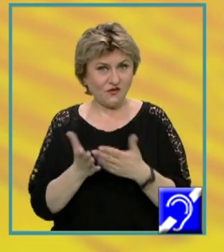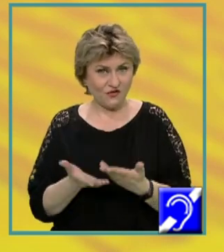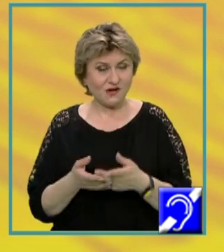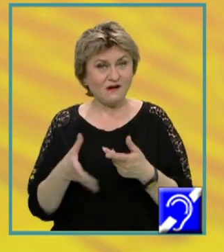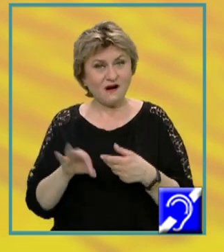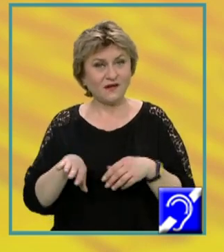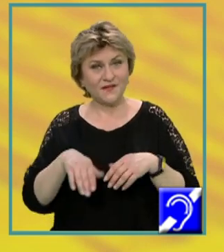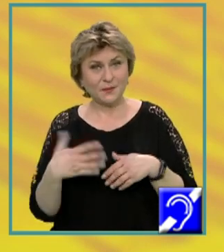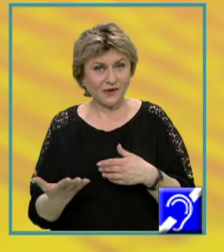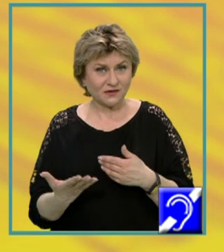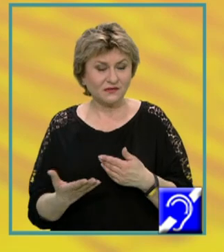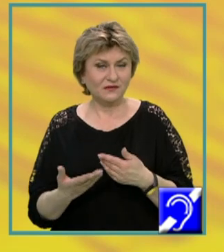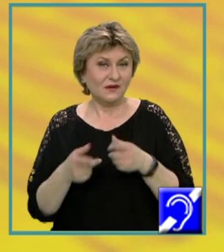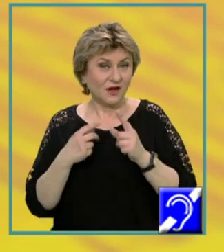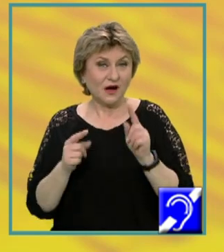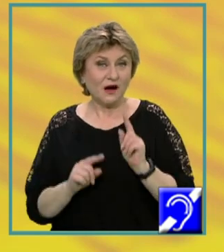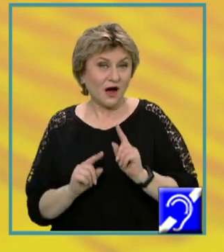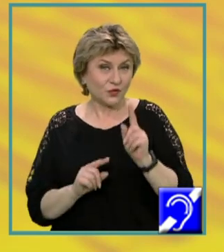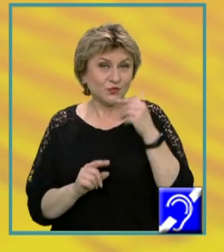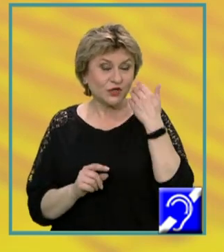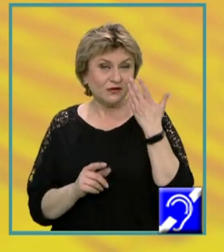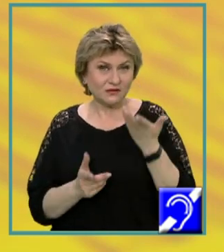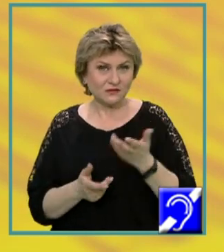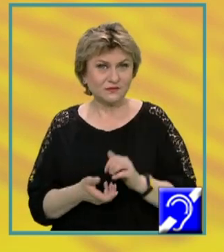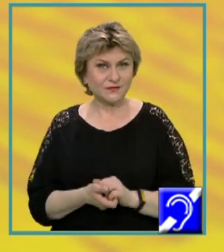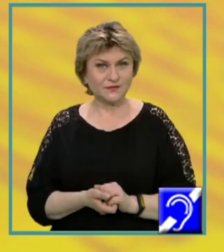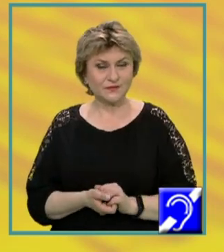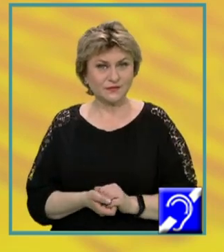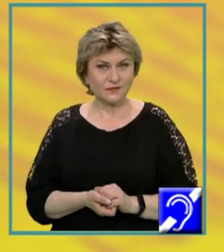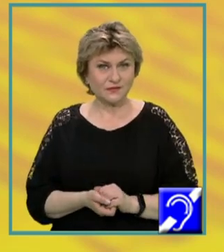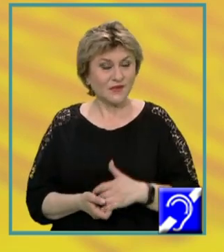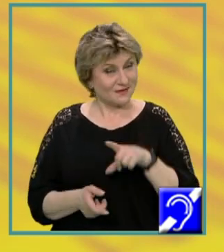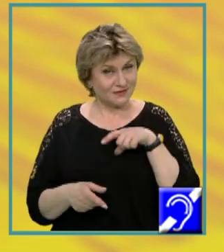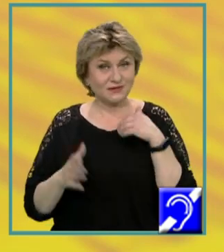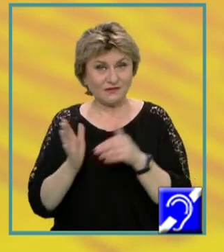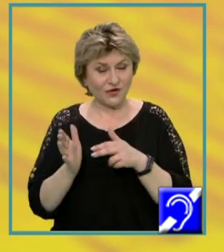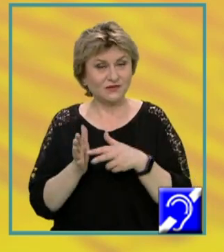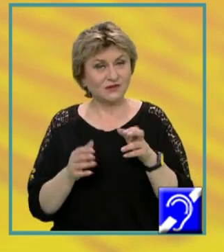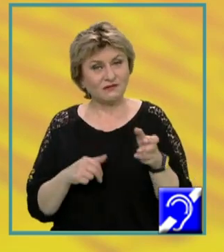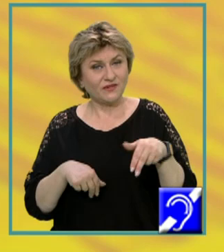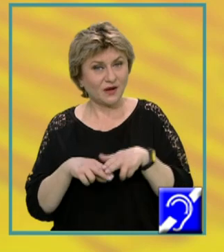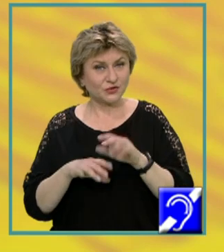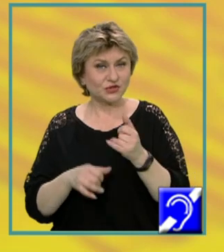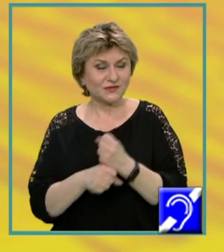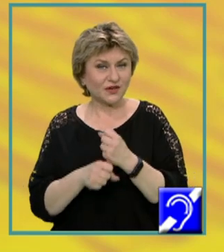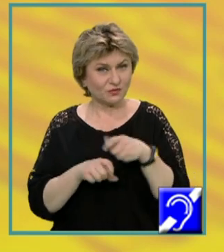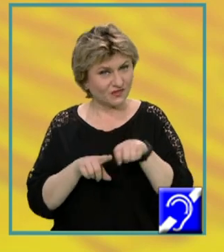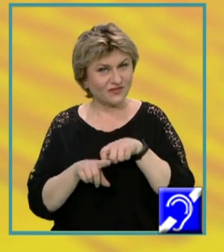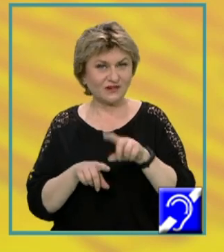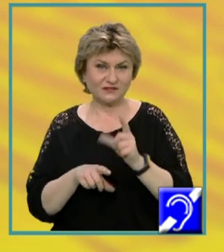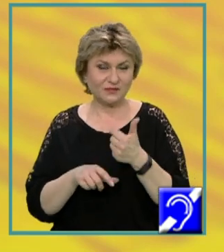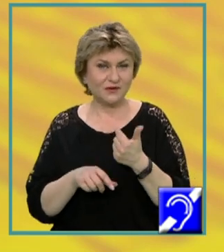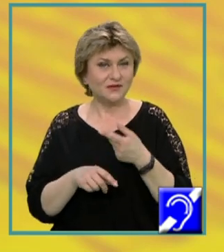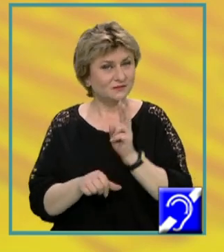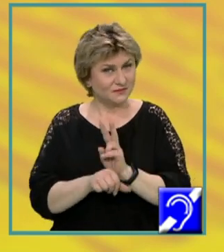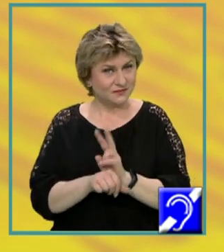Pe de altă parte, atunci când este nevoie să revenim și să facem modificări, va trebui să